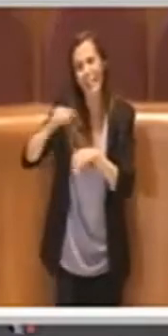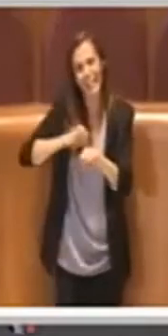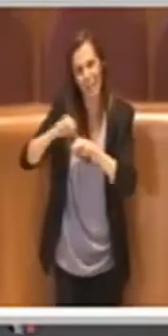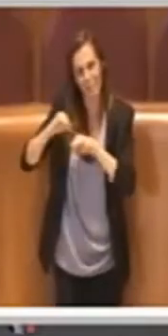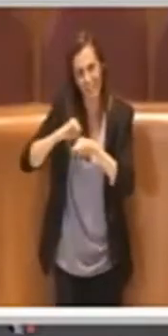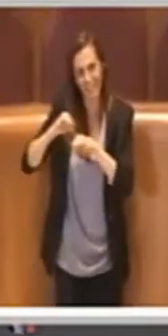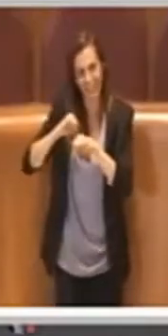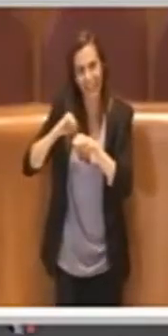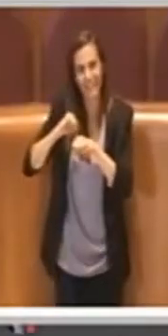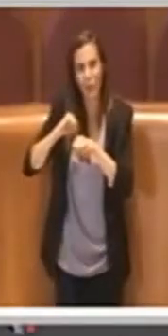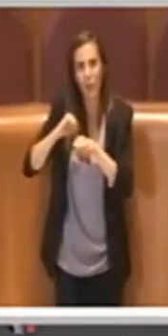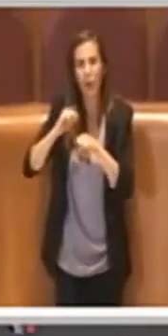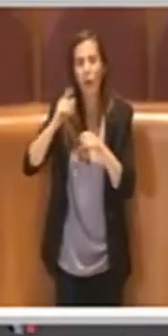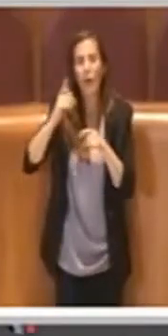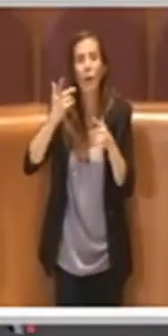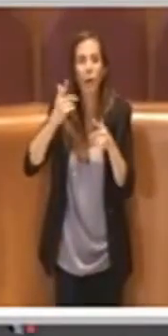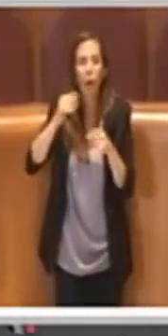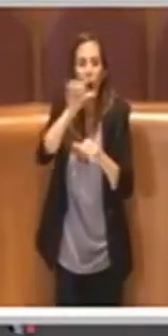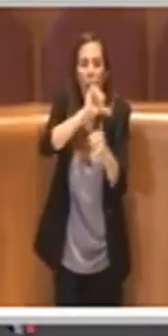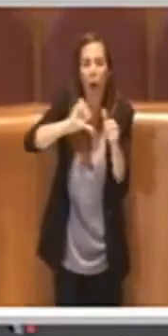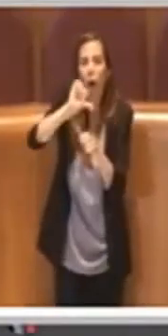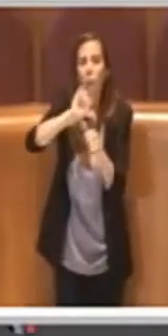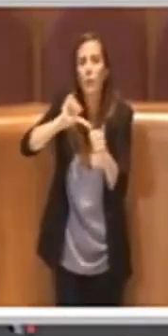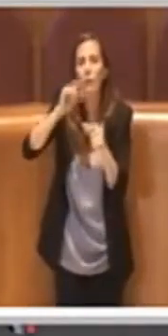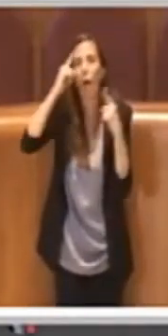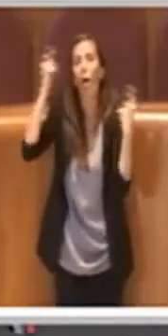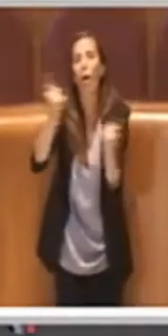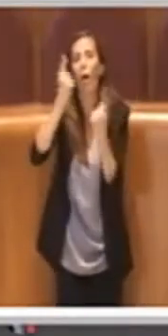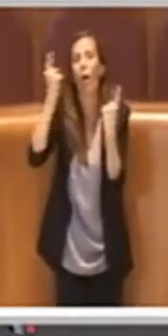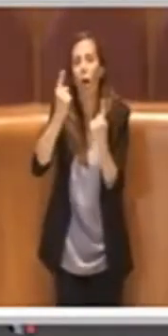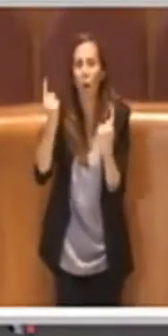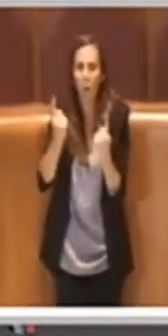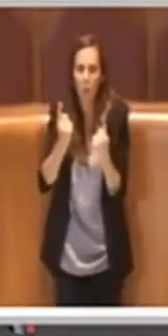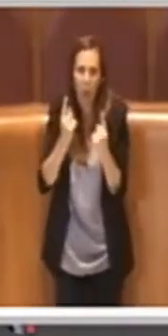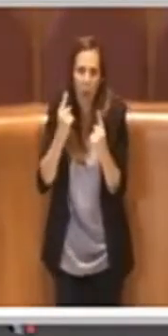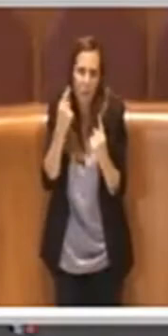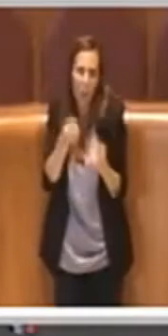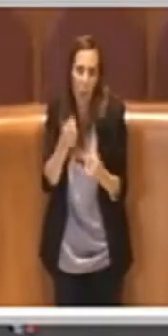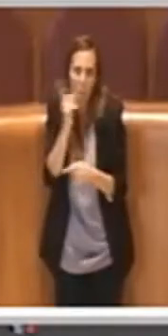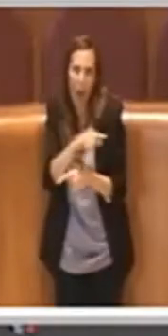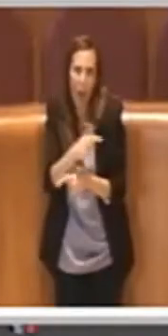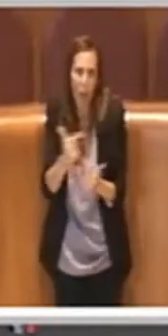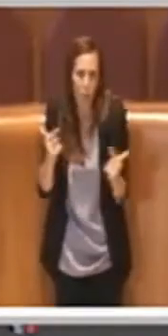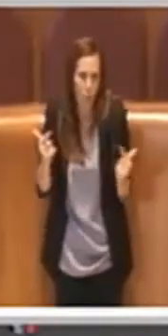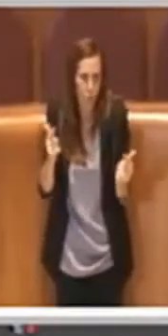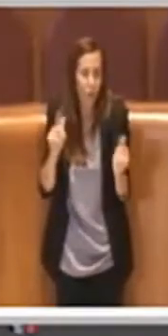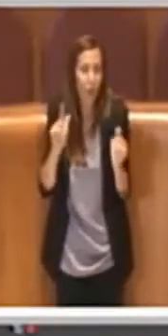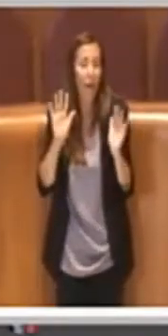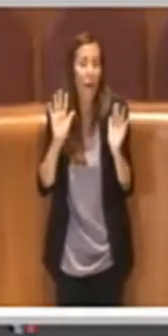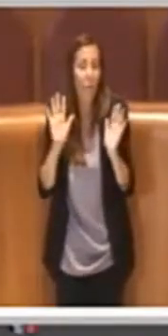si voleva, ma fin qui non ci sarebbe forse nulla di male. Però